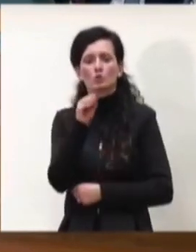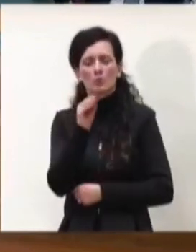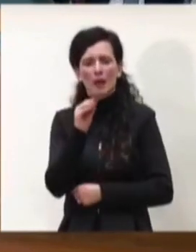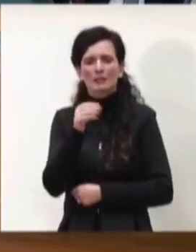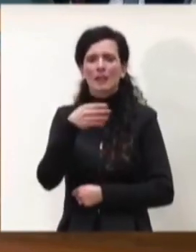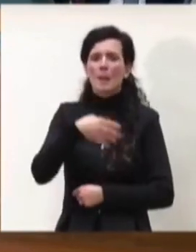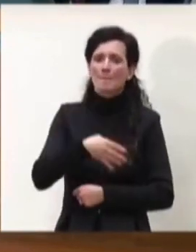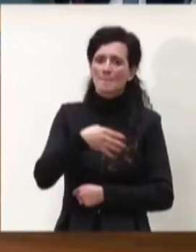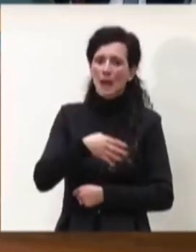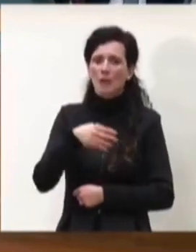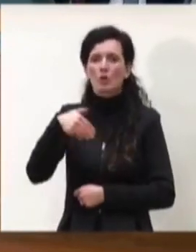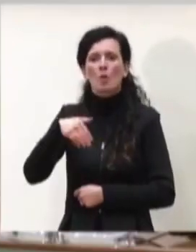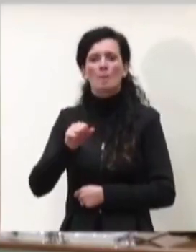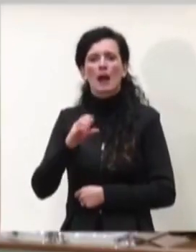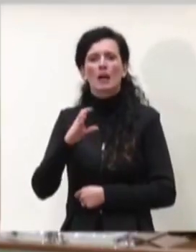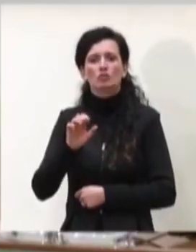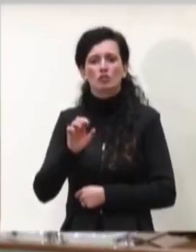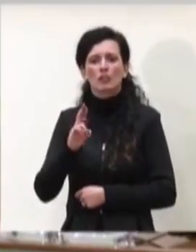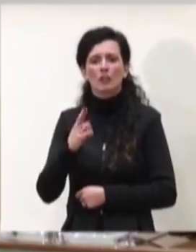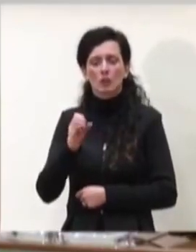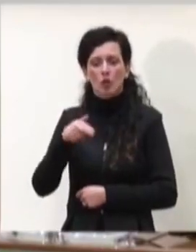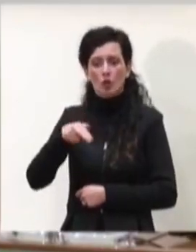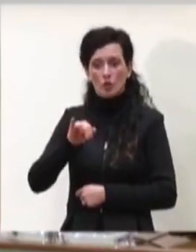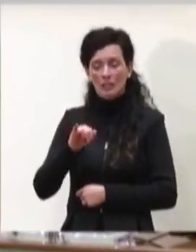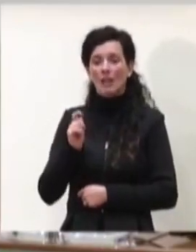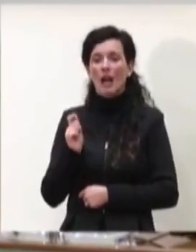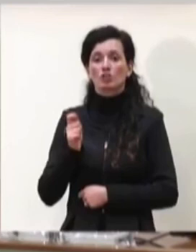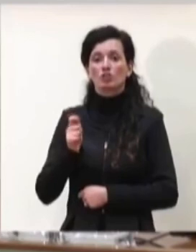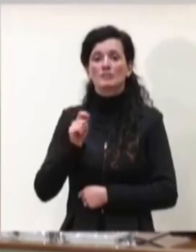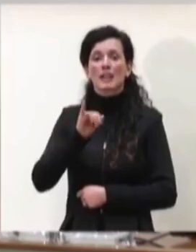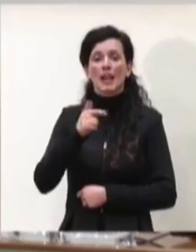Baceroni dell'agenzia Italpress grazie